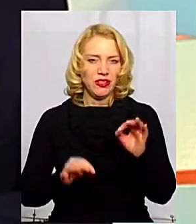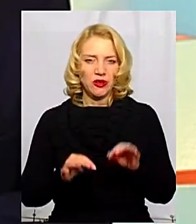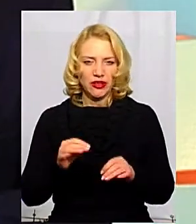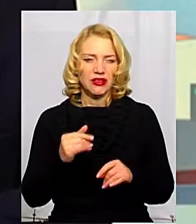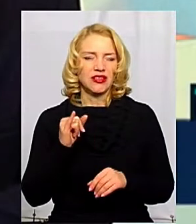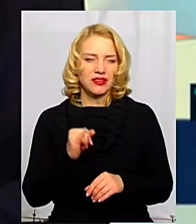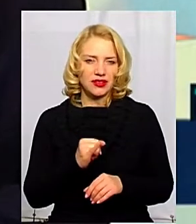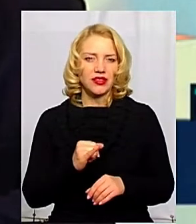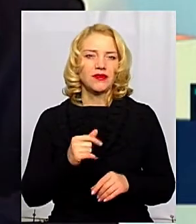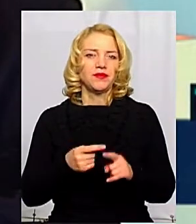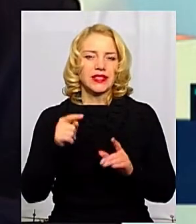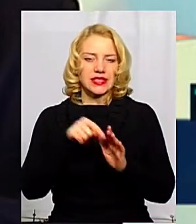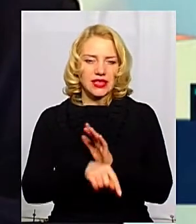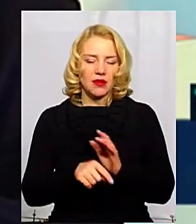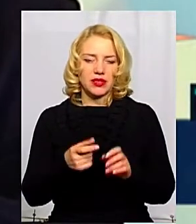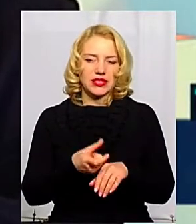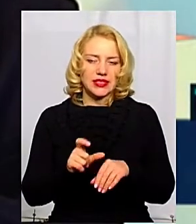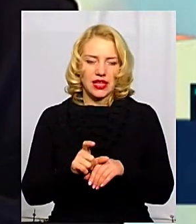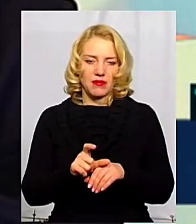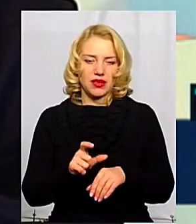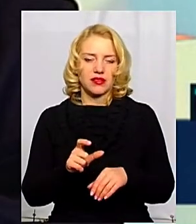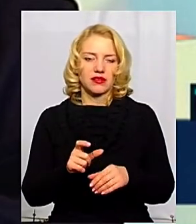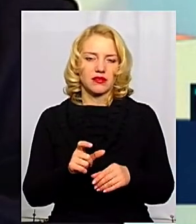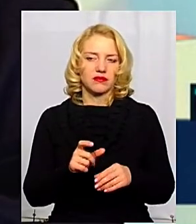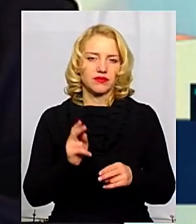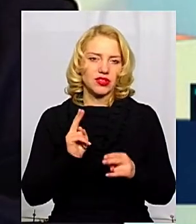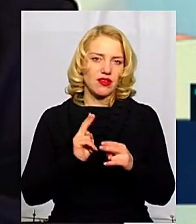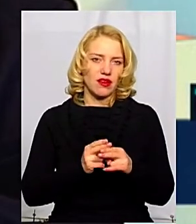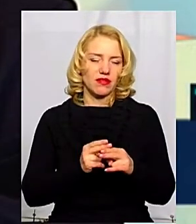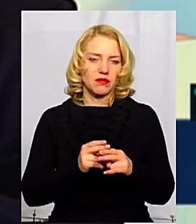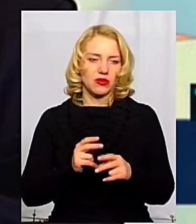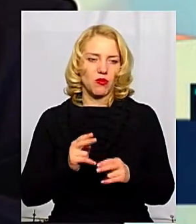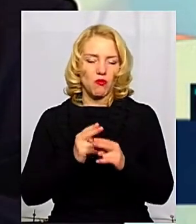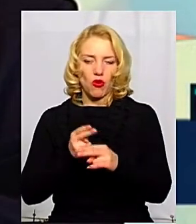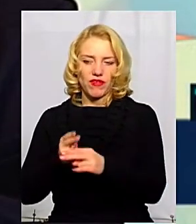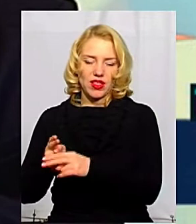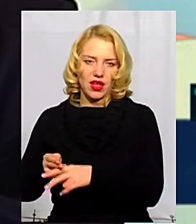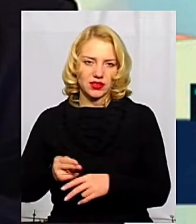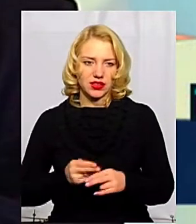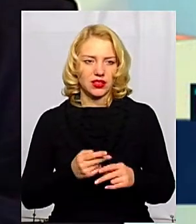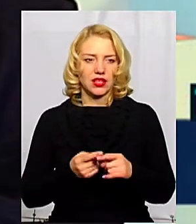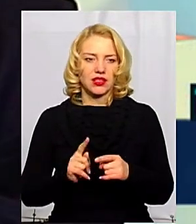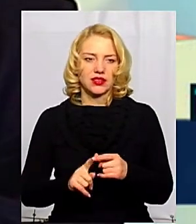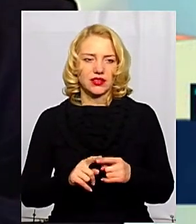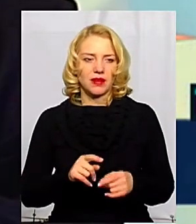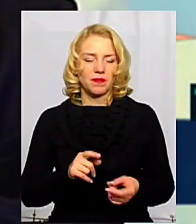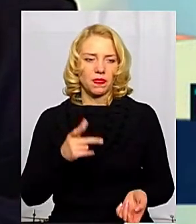І самий такий дієвий метод профілактики любого інфекційного їх вироби – це є